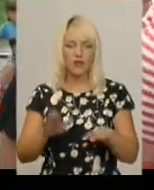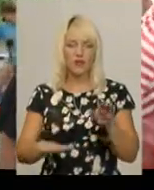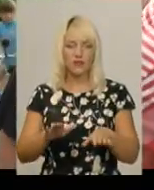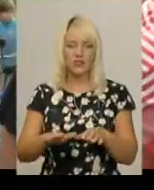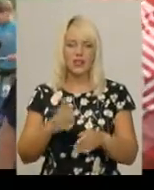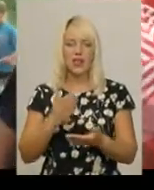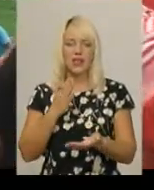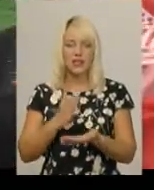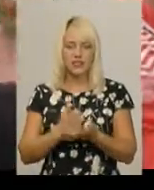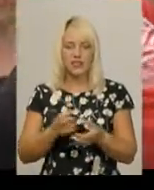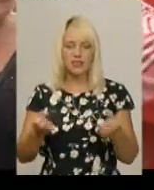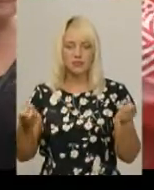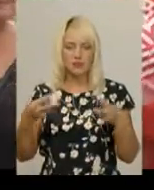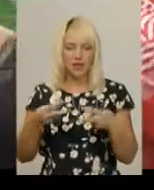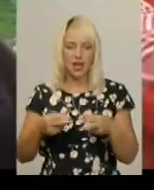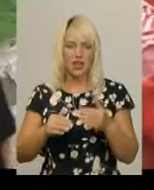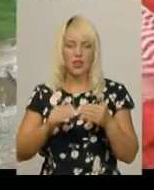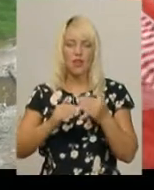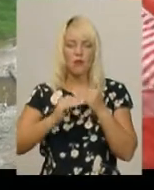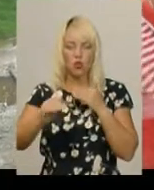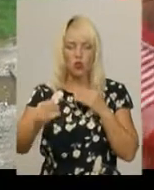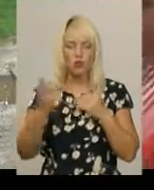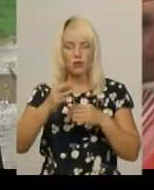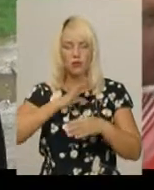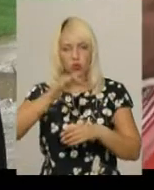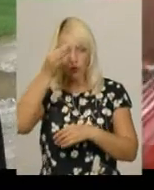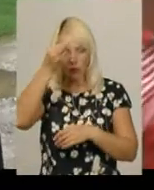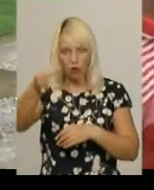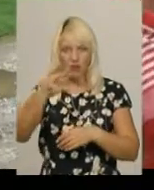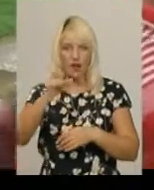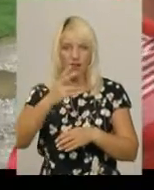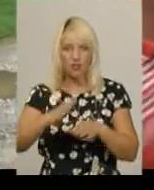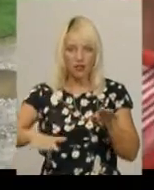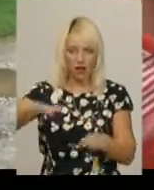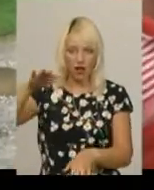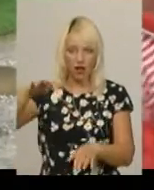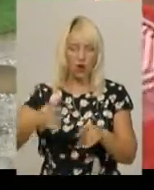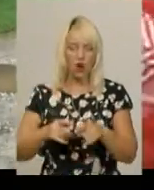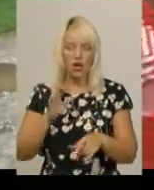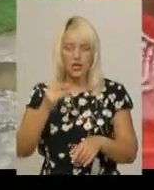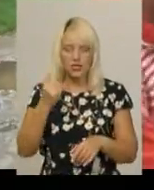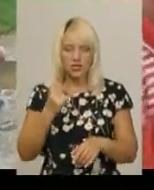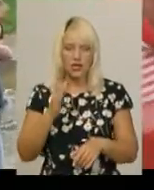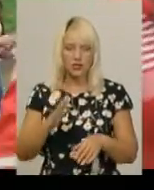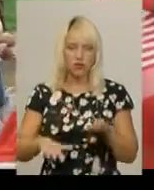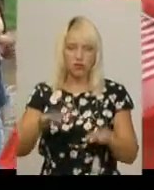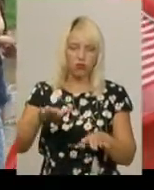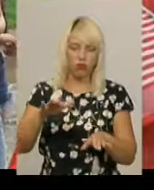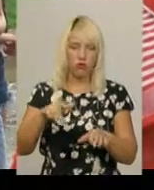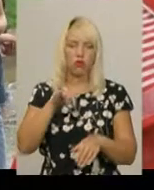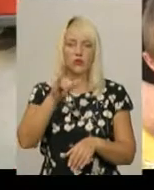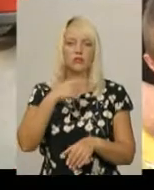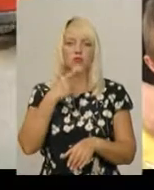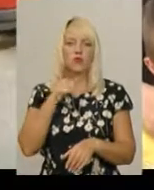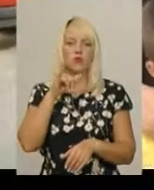на станцію, чи куди, виставляють віса на рівну площадку, а не тако. Зараз влупить по осям і будуть розказувати, що вас